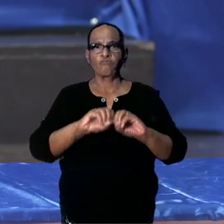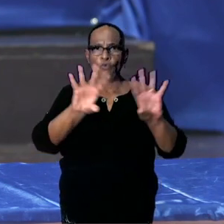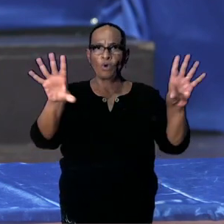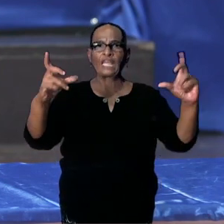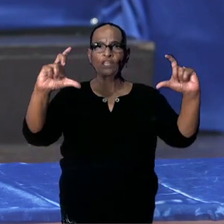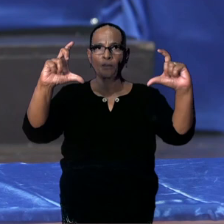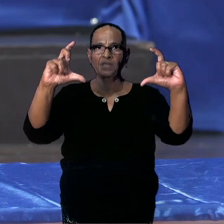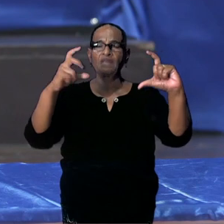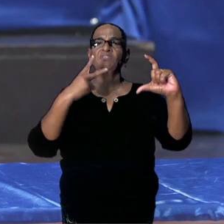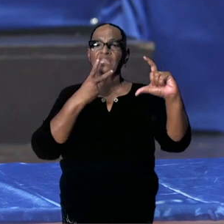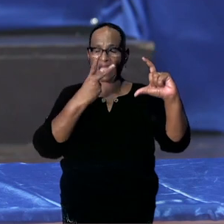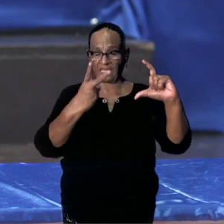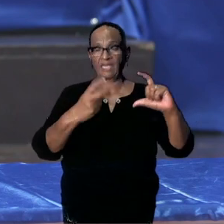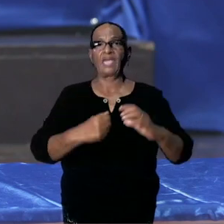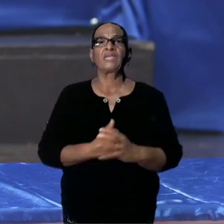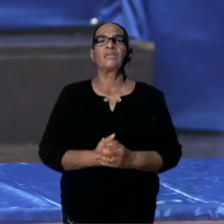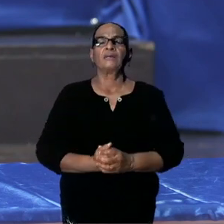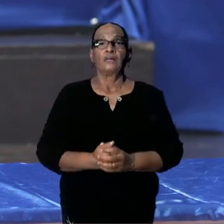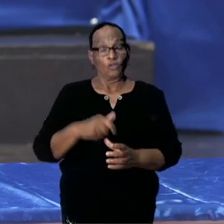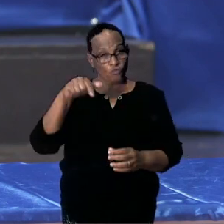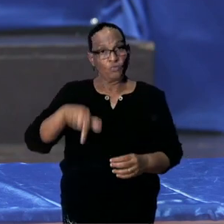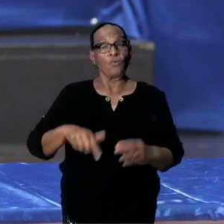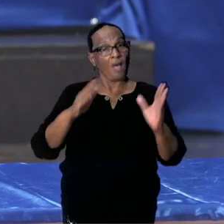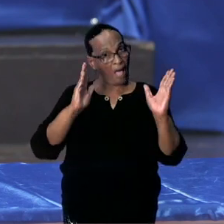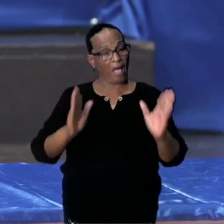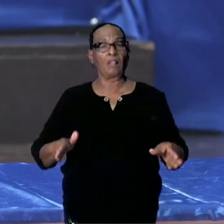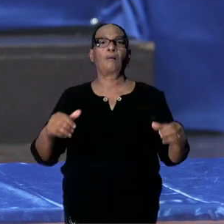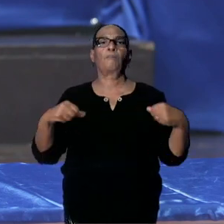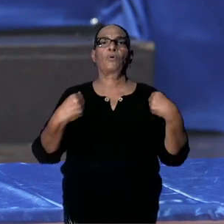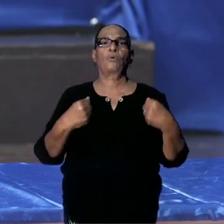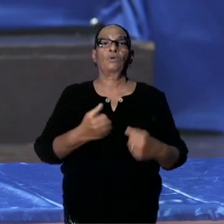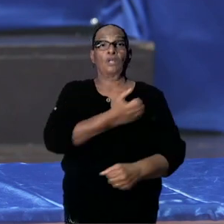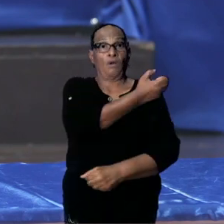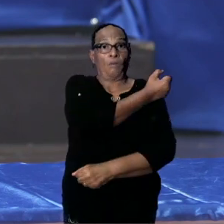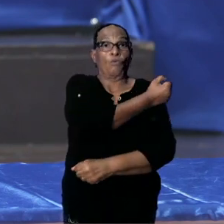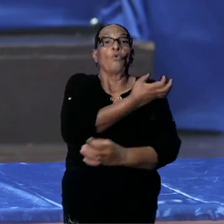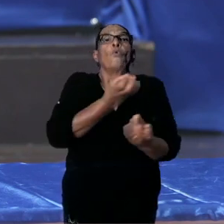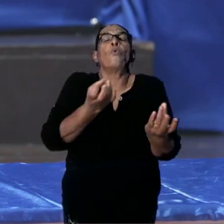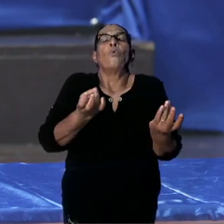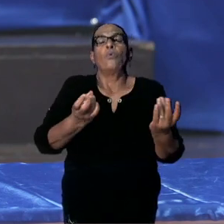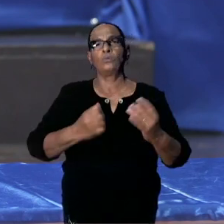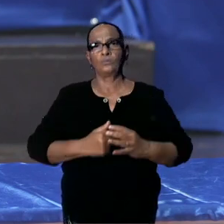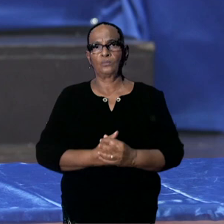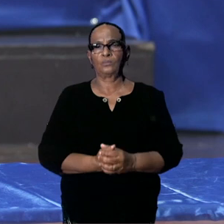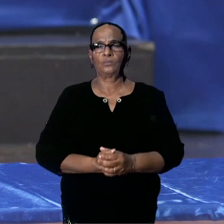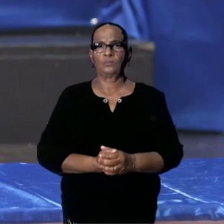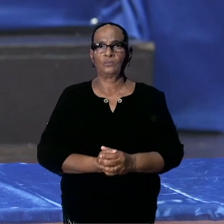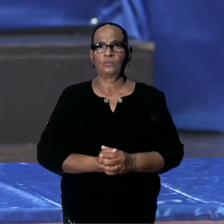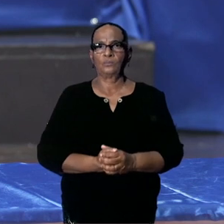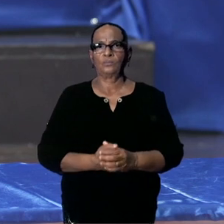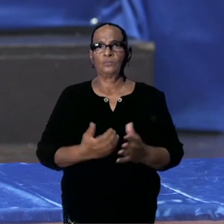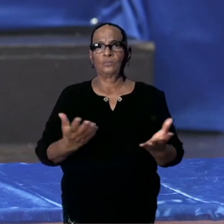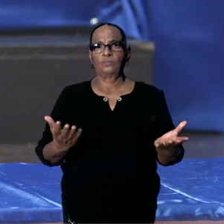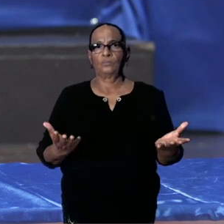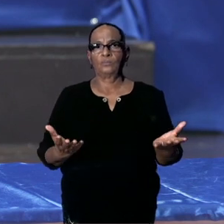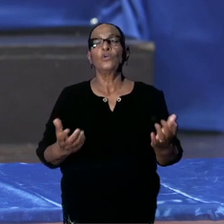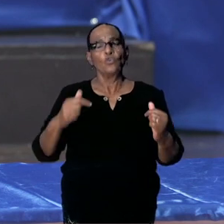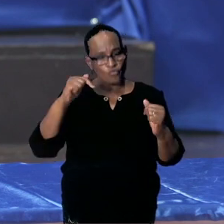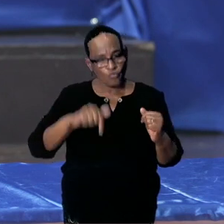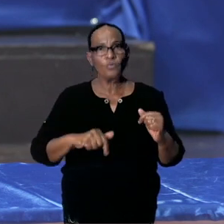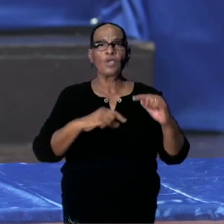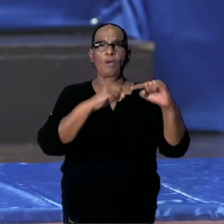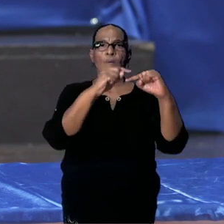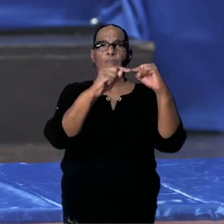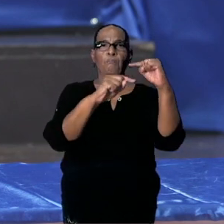gevoerd. En we hebben daarvoor een request of een call voor een proposal. En ik mag u zeggen dat we in het proces